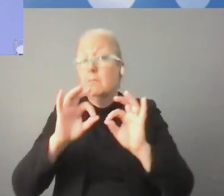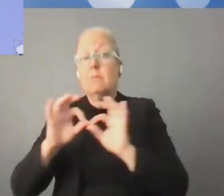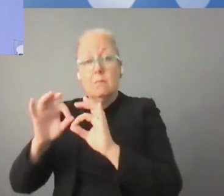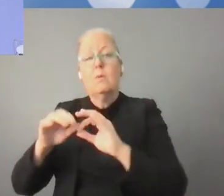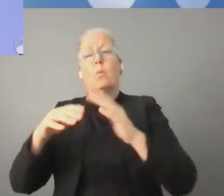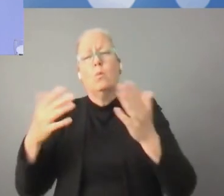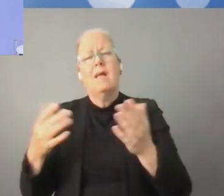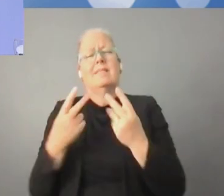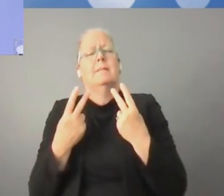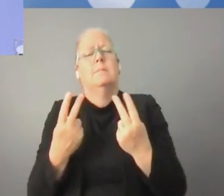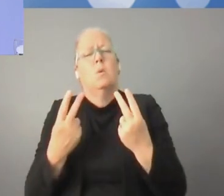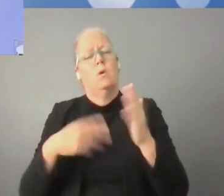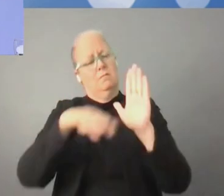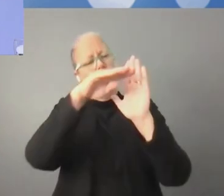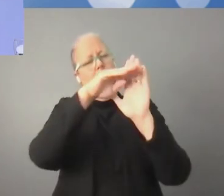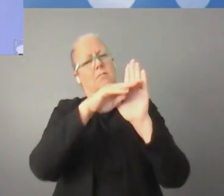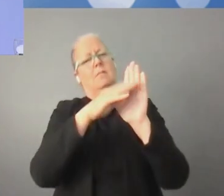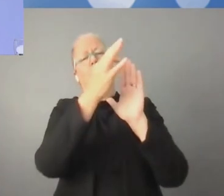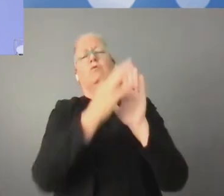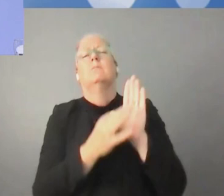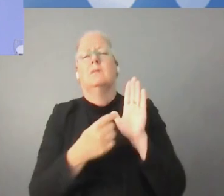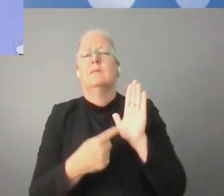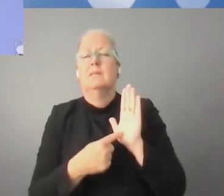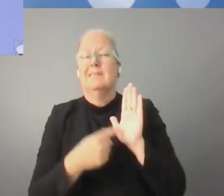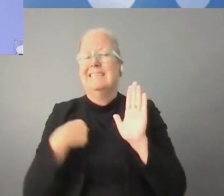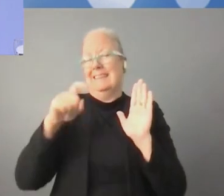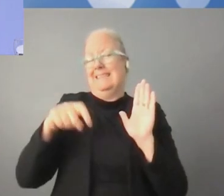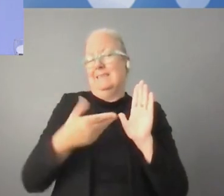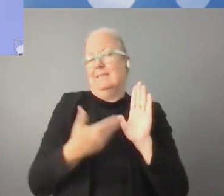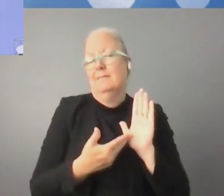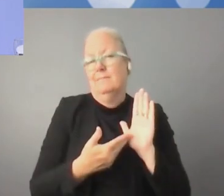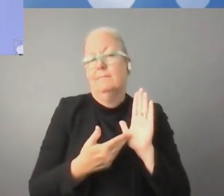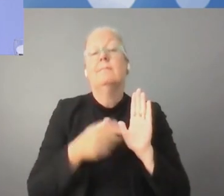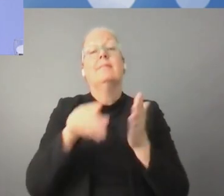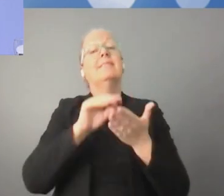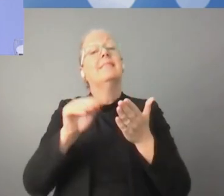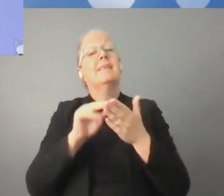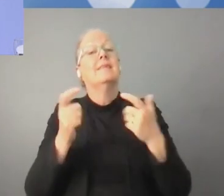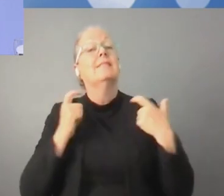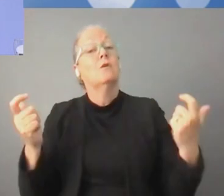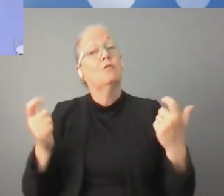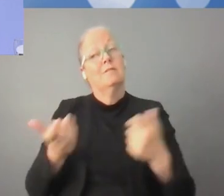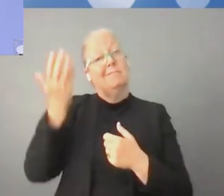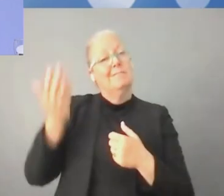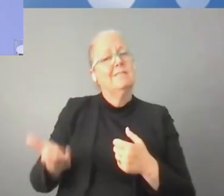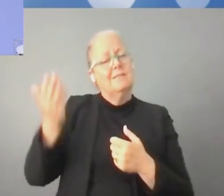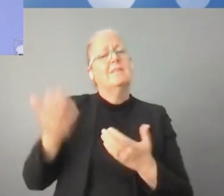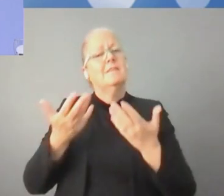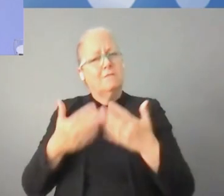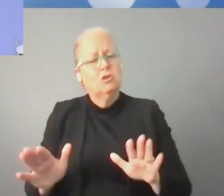تكون بإجماع عالمي. وهذا يعتمد على